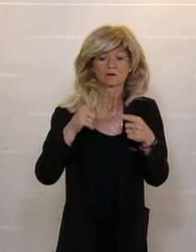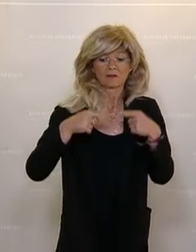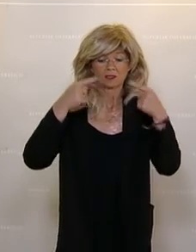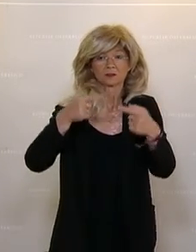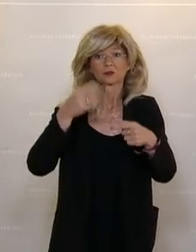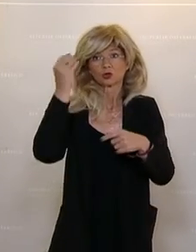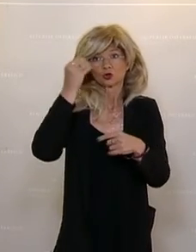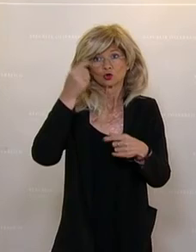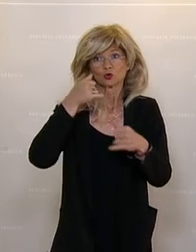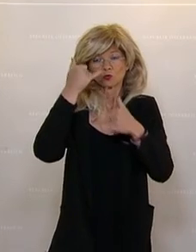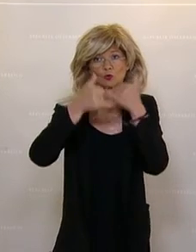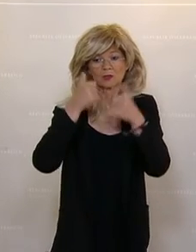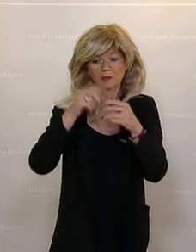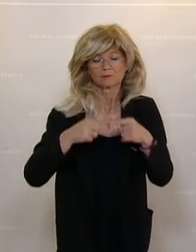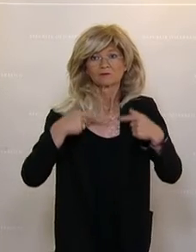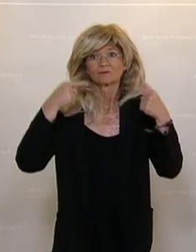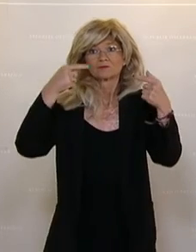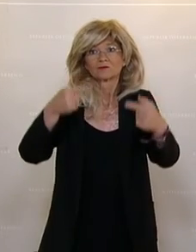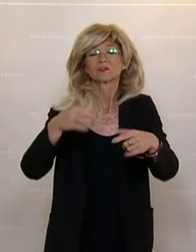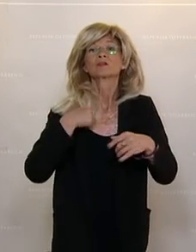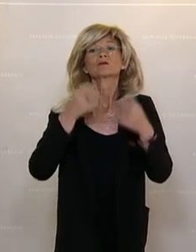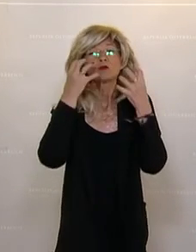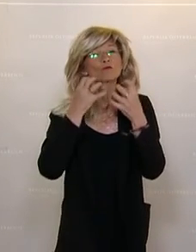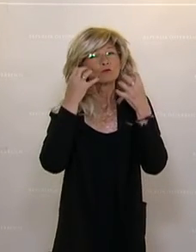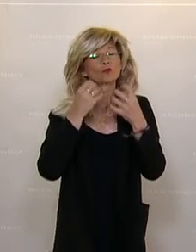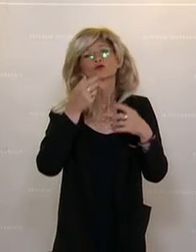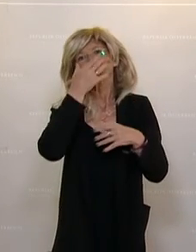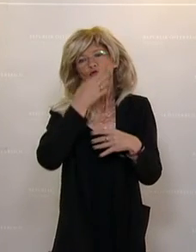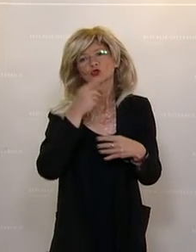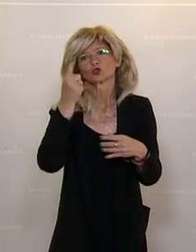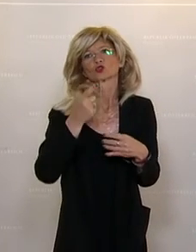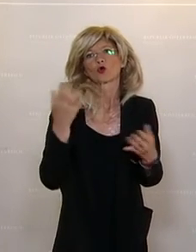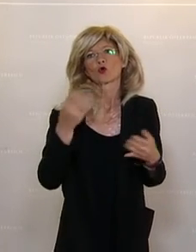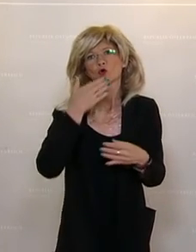schöne Sommerferien wünschen und starten wir dann im Herbst wieder mit vollem Elan durch. Dankeschön.